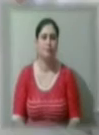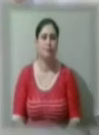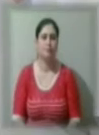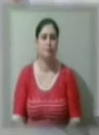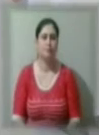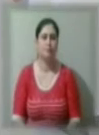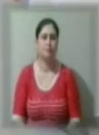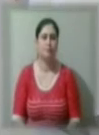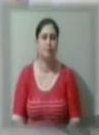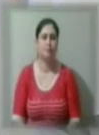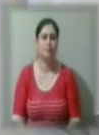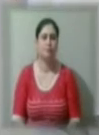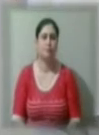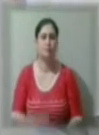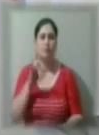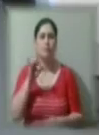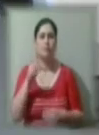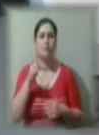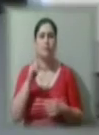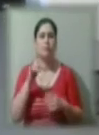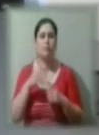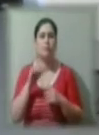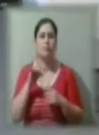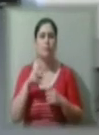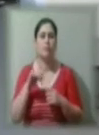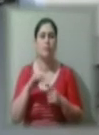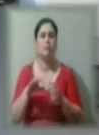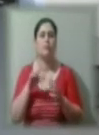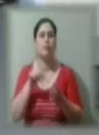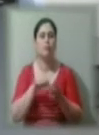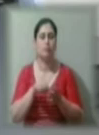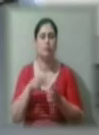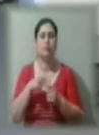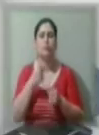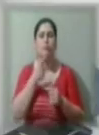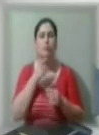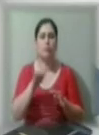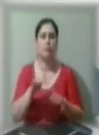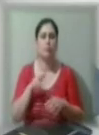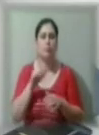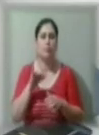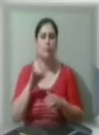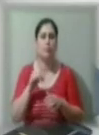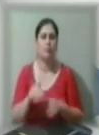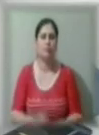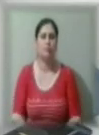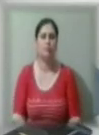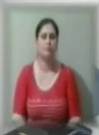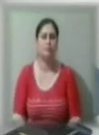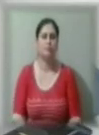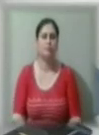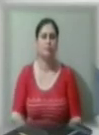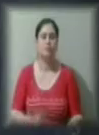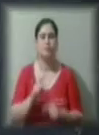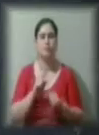Інженер-родіолог Володимир Лебідь бере участь у випробуваннях комп'ютерного томографа. Незвично, щось